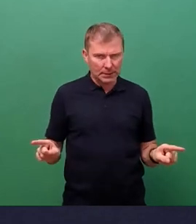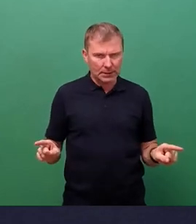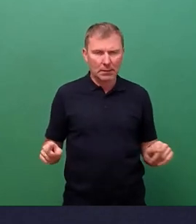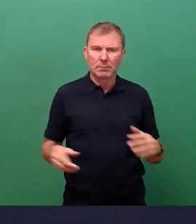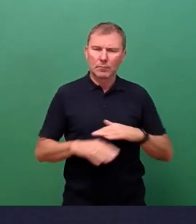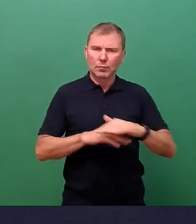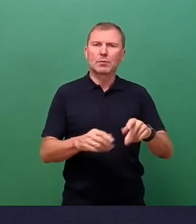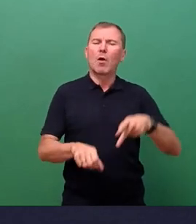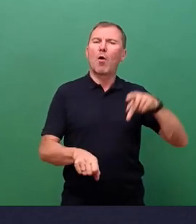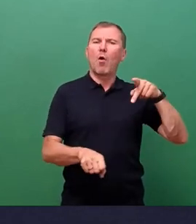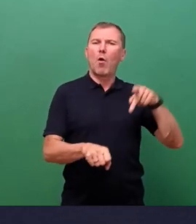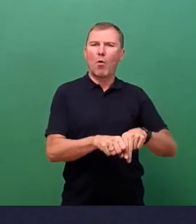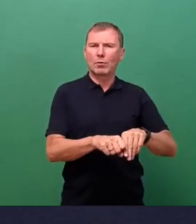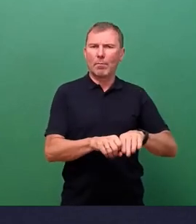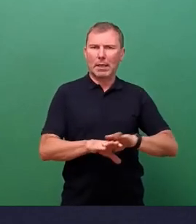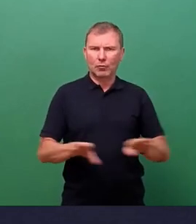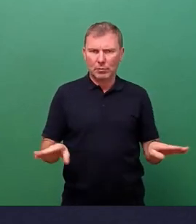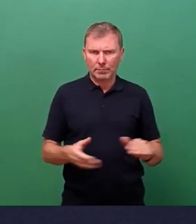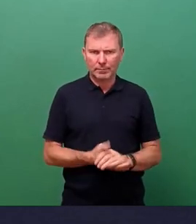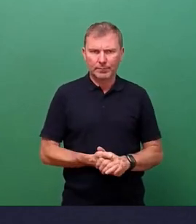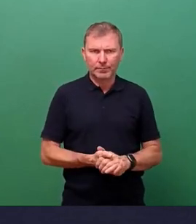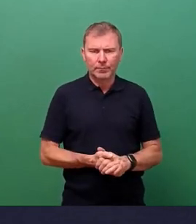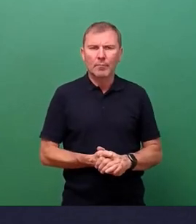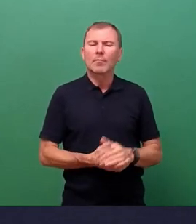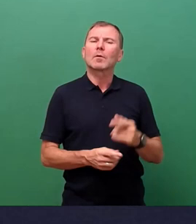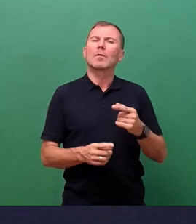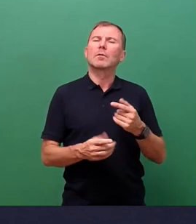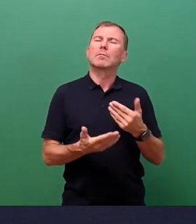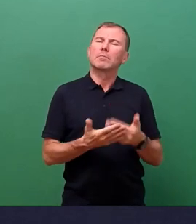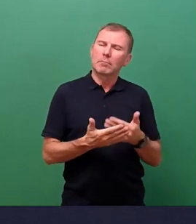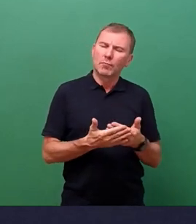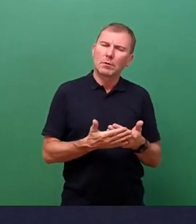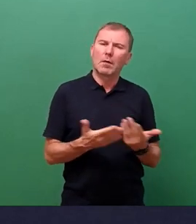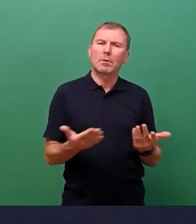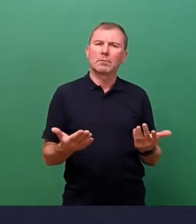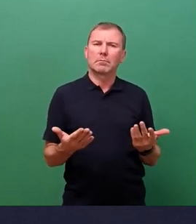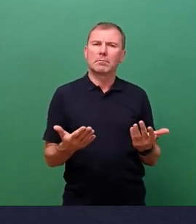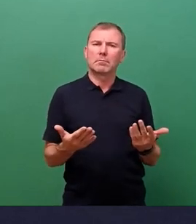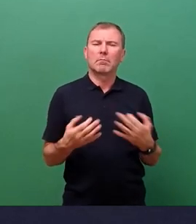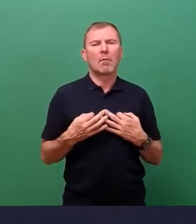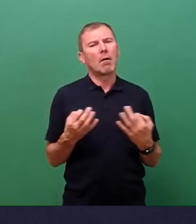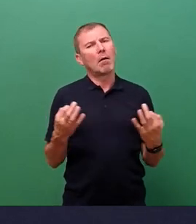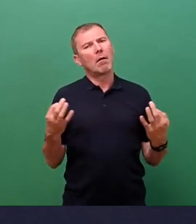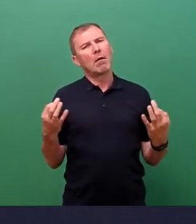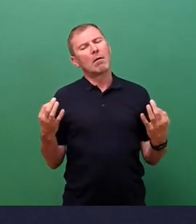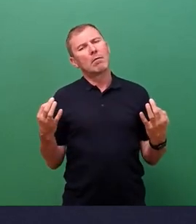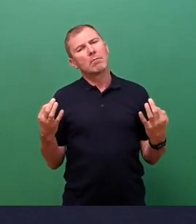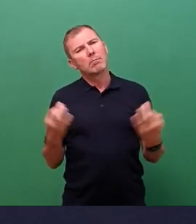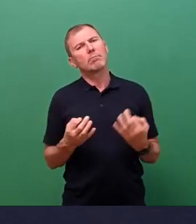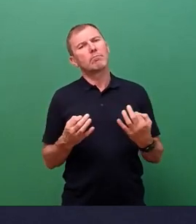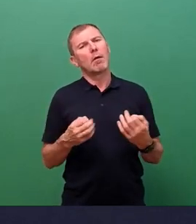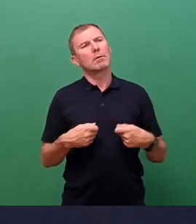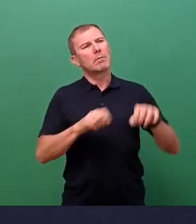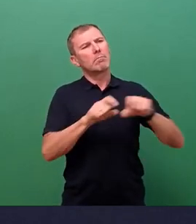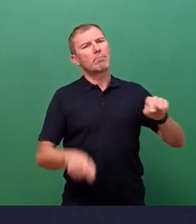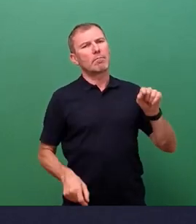Unterbrechung stattfindet. Und insofern braucht natürlich auch die ausführende Baufirma Bau-